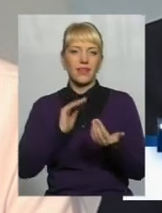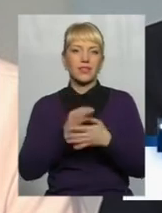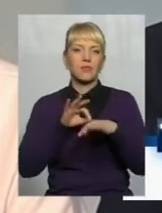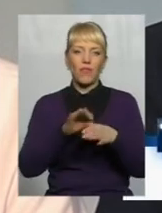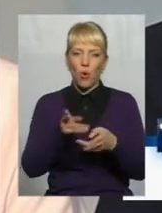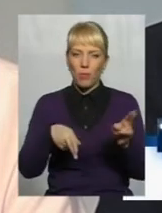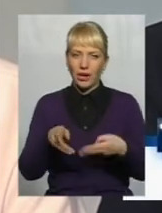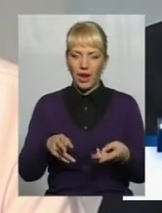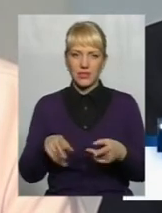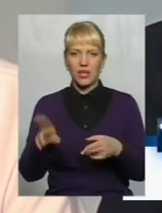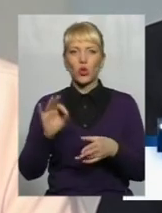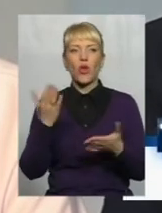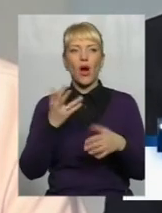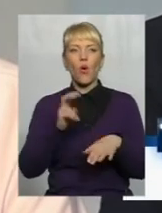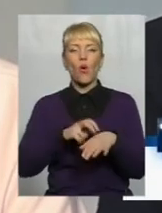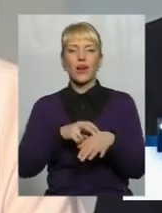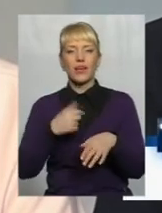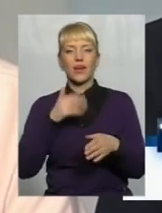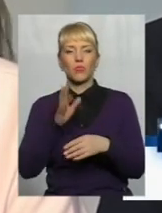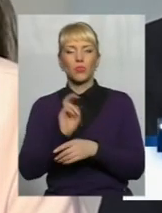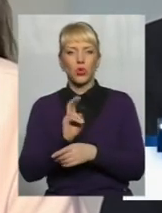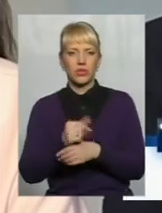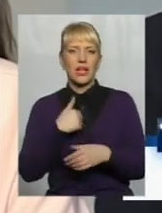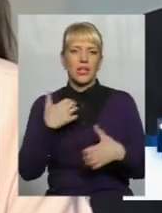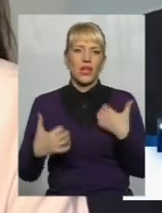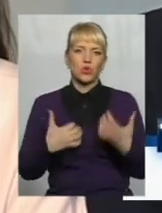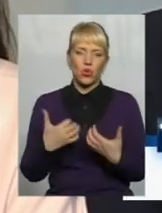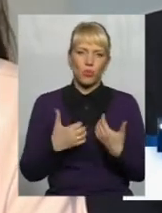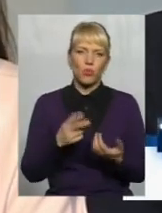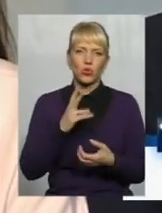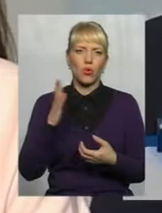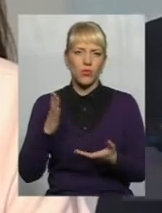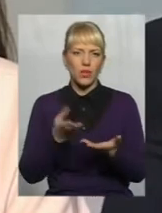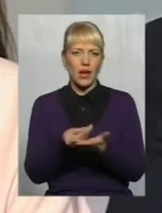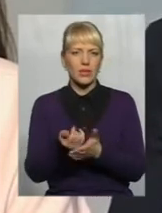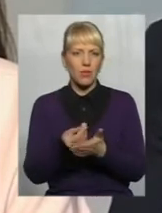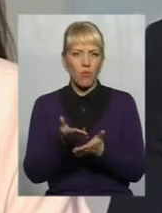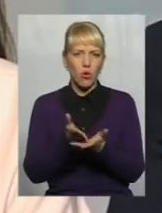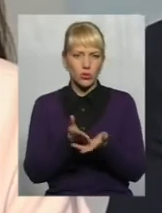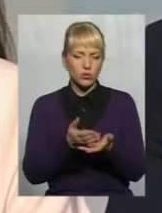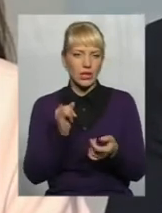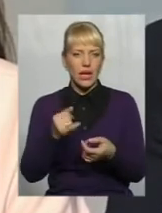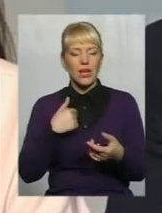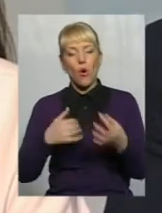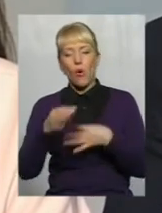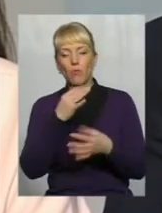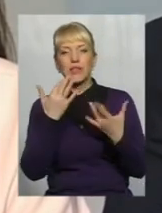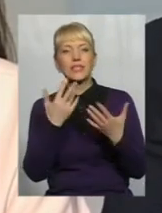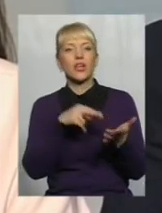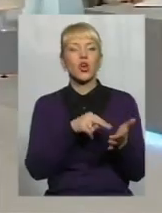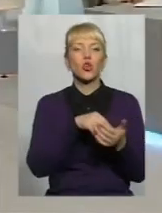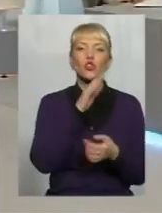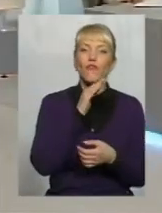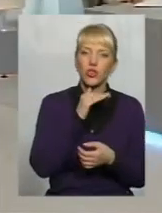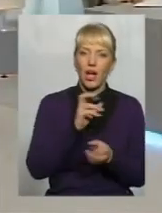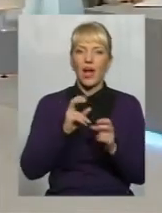до якого лікаря ми будемо ходити Нас турбують комунальні послуги, всі активно між собою обговорювали питання, скільки коштує вода,